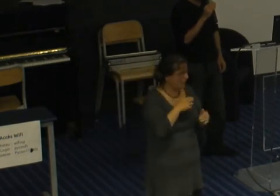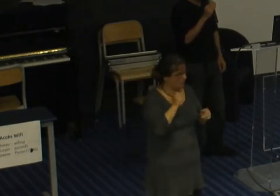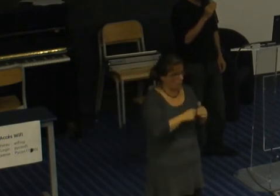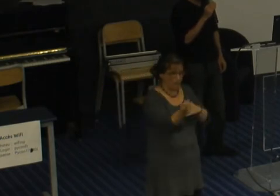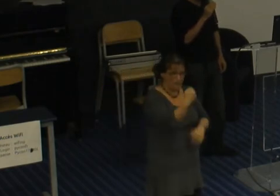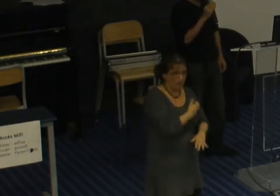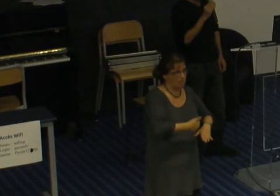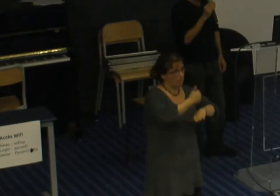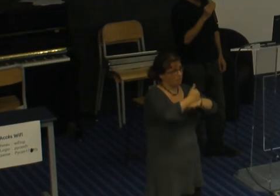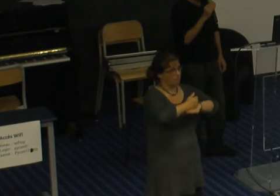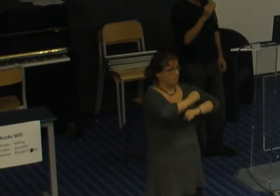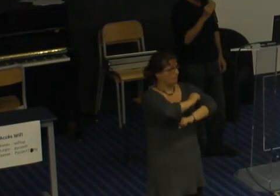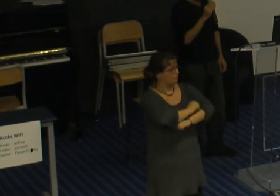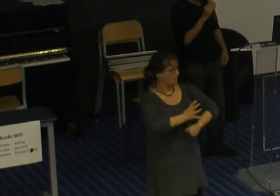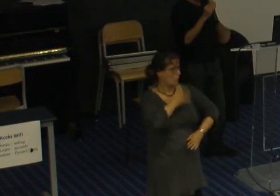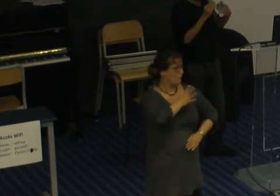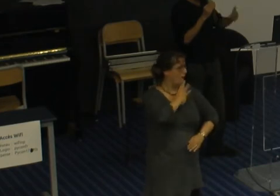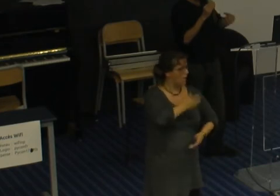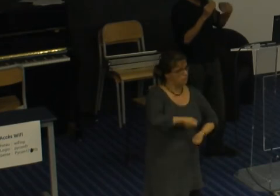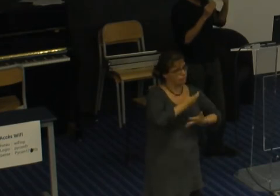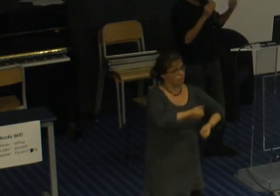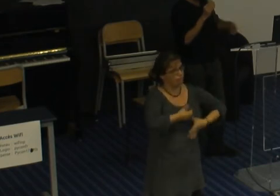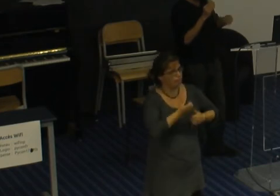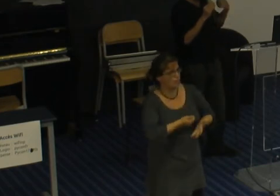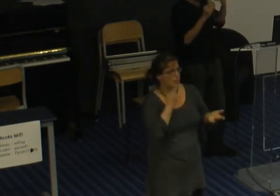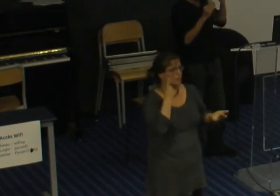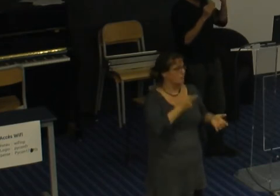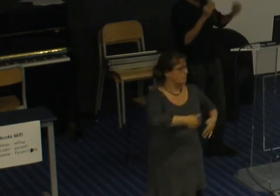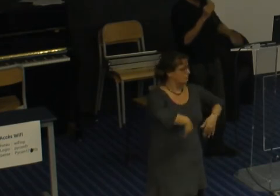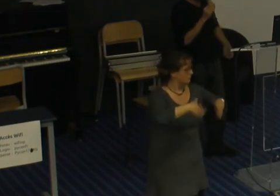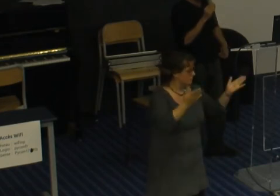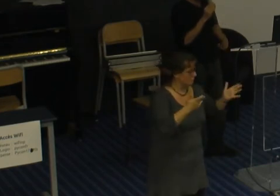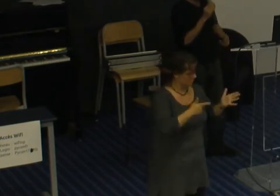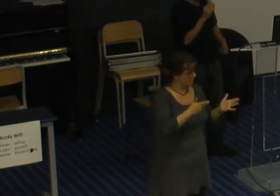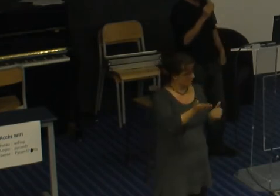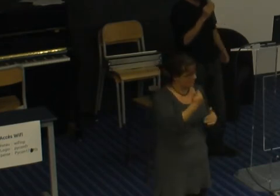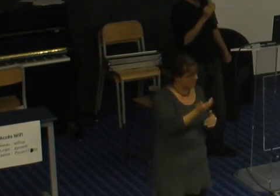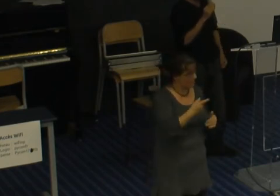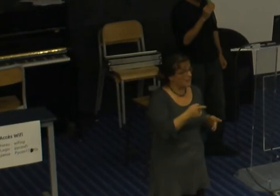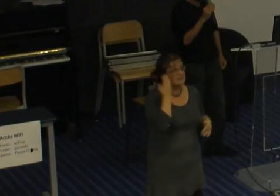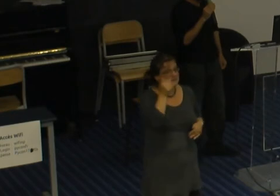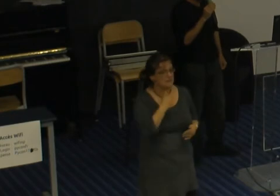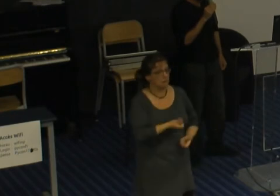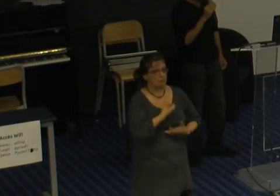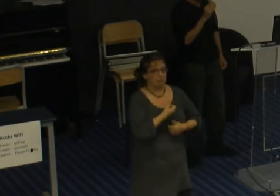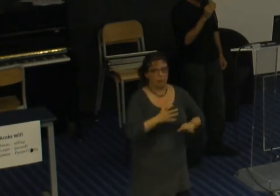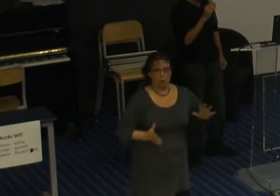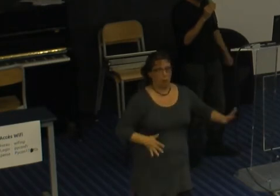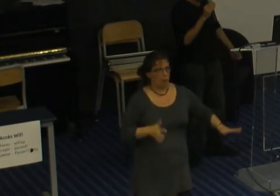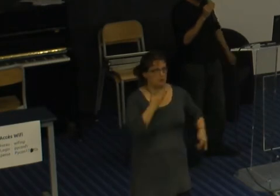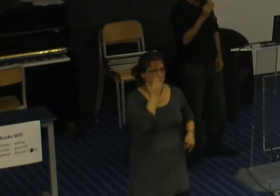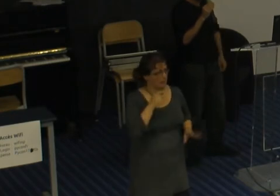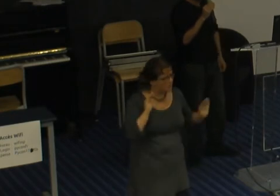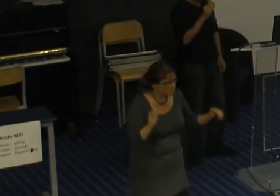là pour qui se rendront à une joie de vous aider à parler à travailler vos talk et à montrer que ben oui vous n'êtes pas